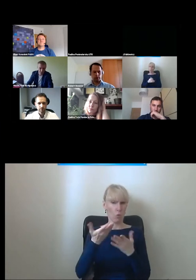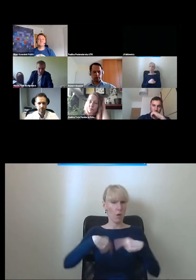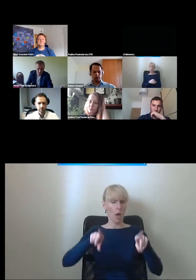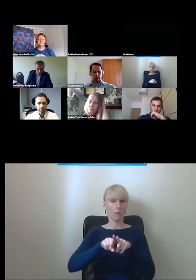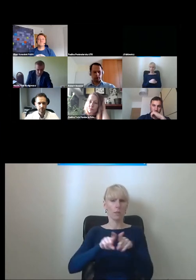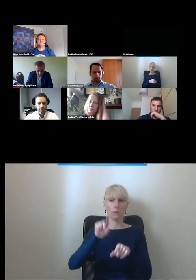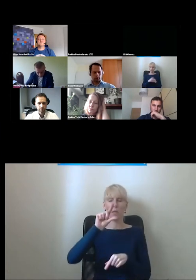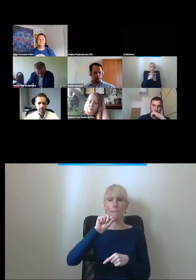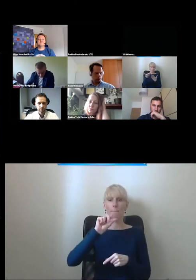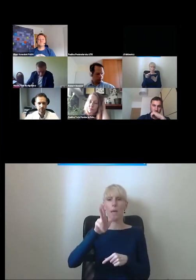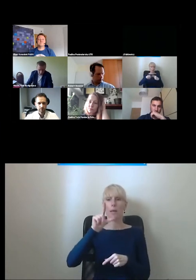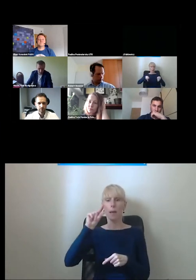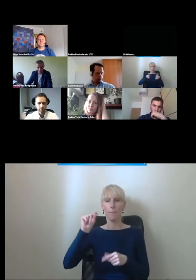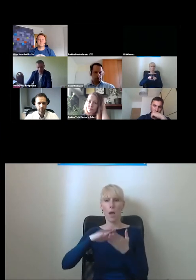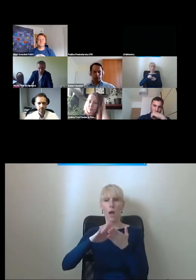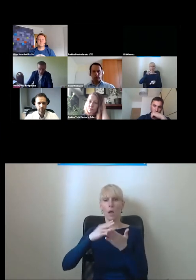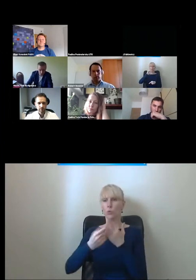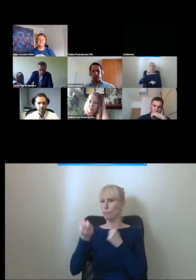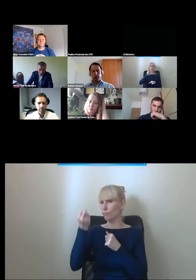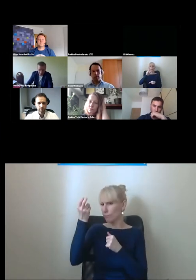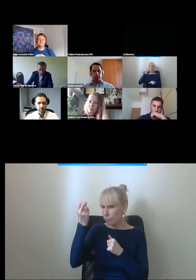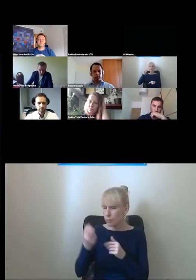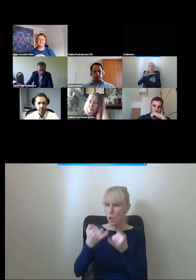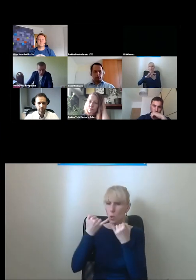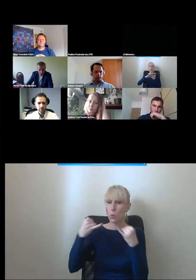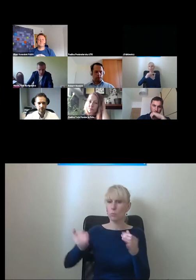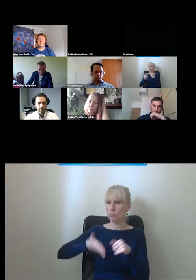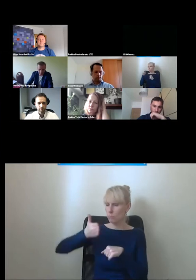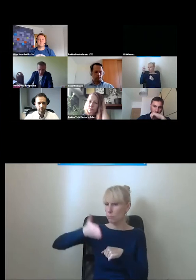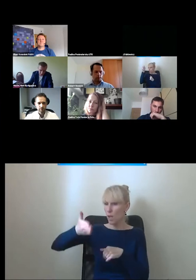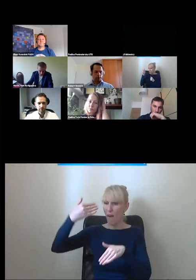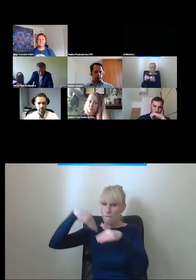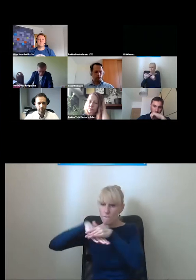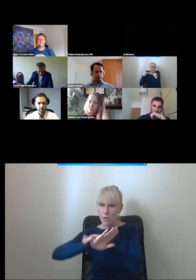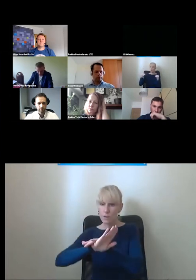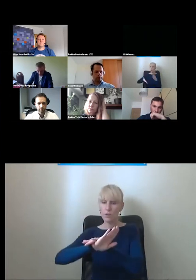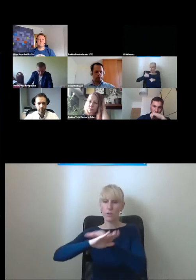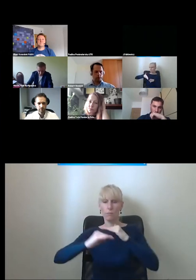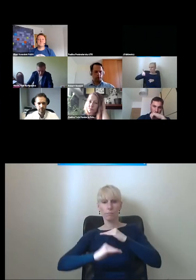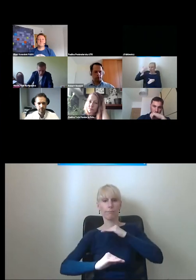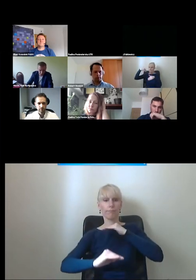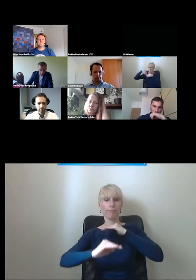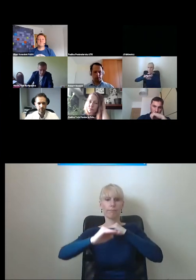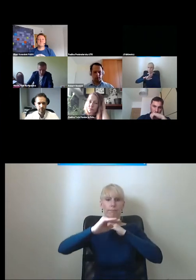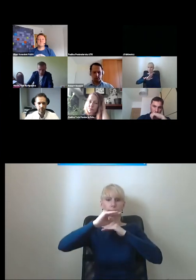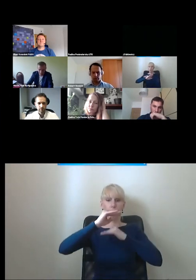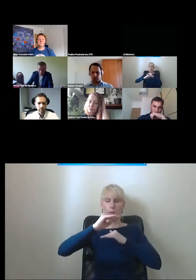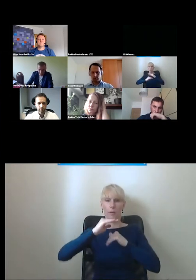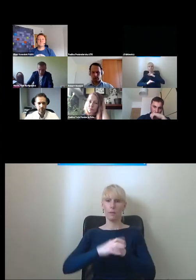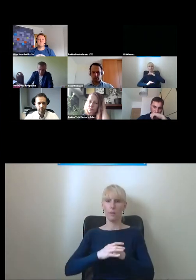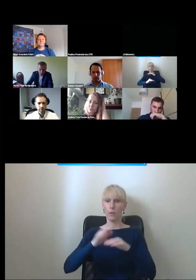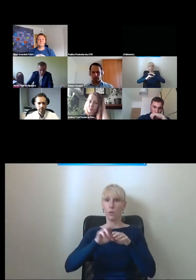PKP mieliśmy realizację przebudów dworców kolejowych, dowiązania i wyjścia z teronów były wyciągnięte np.